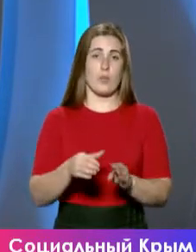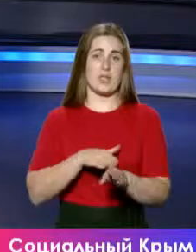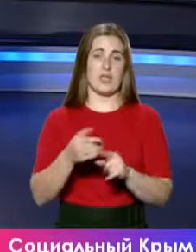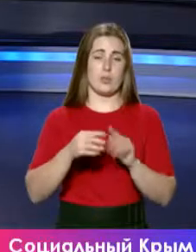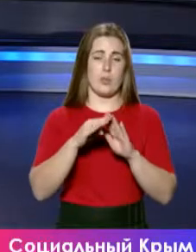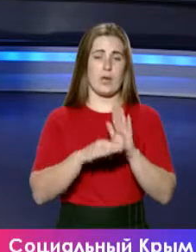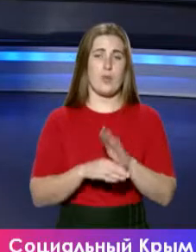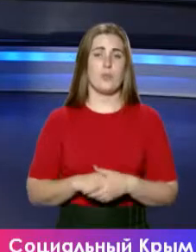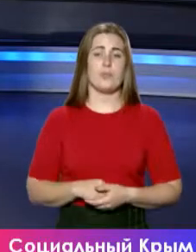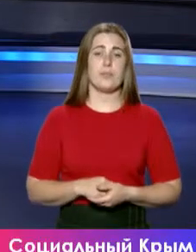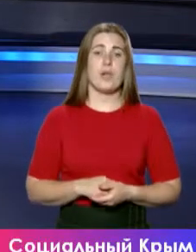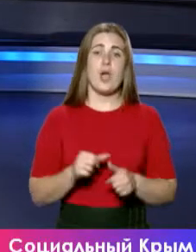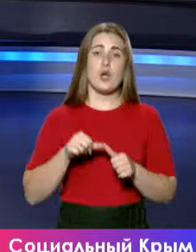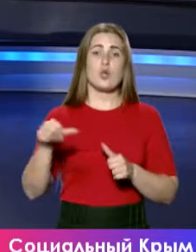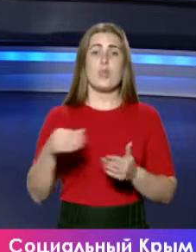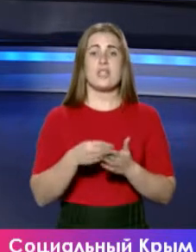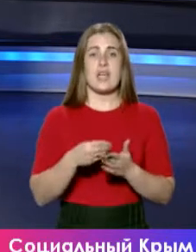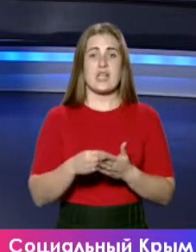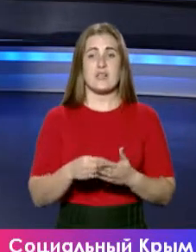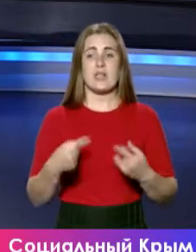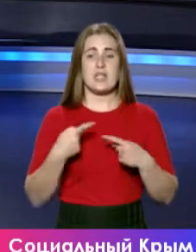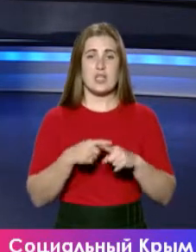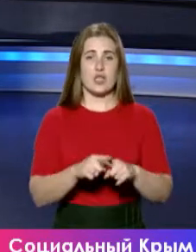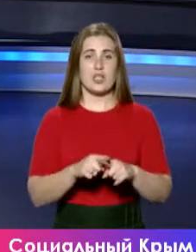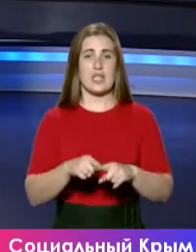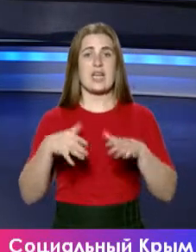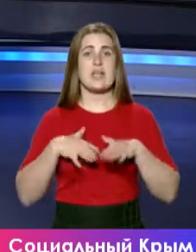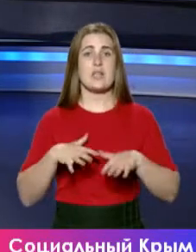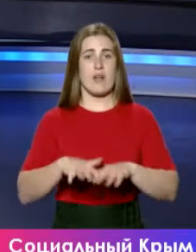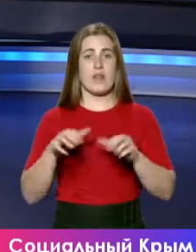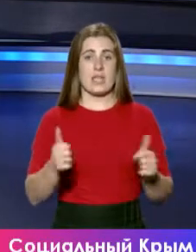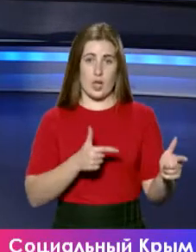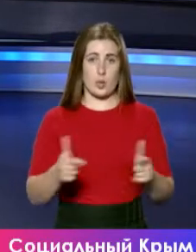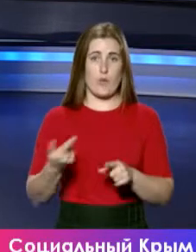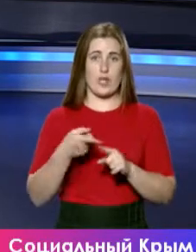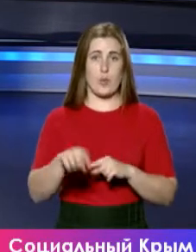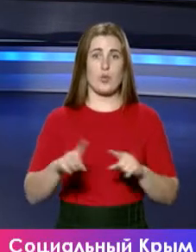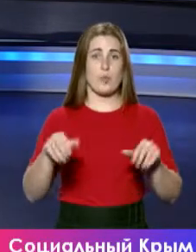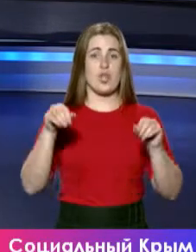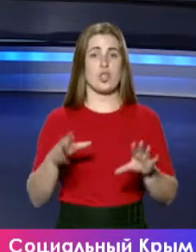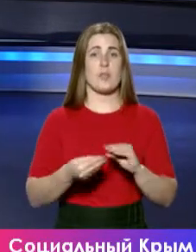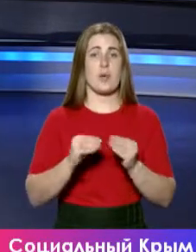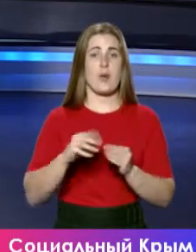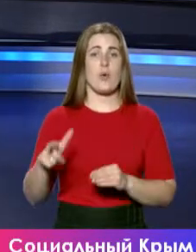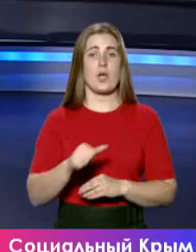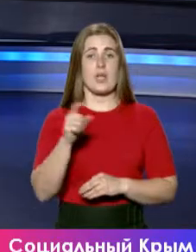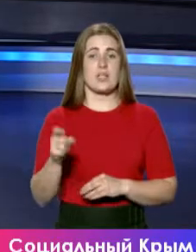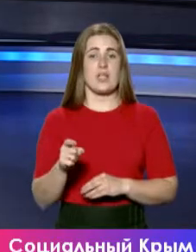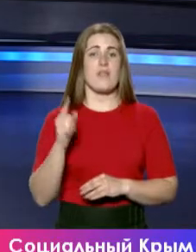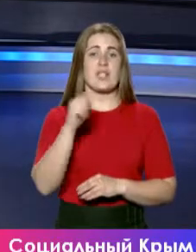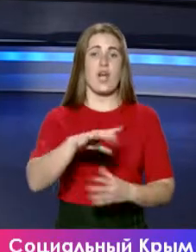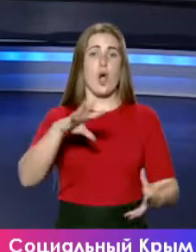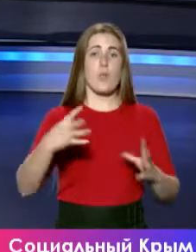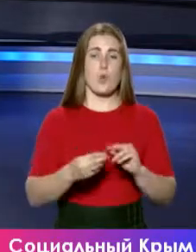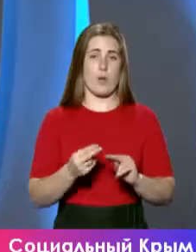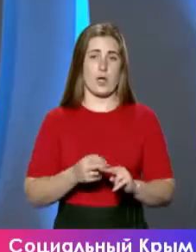данную программу. Кроме средств, технически крымская власть готова к тому, чтобы решить проблему газоснабжения в тех объемах,